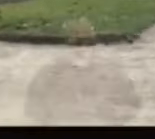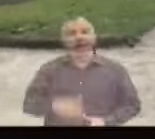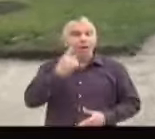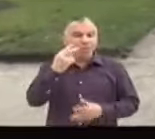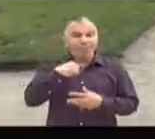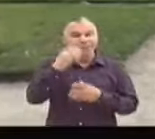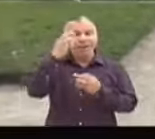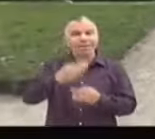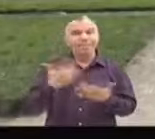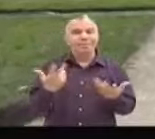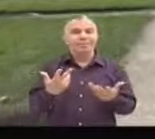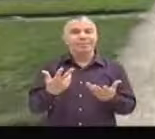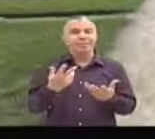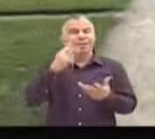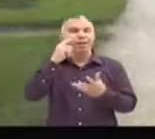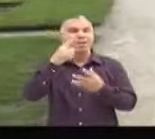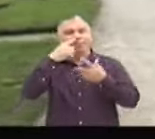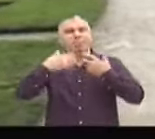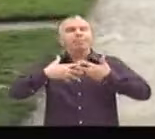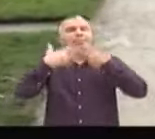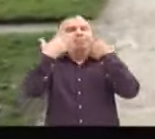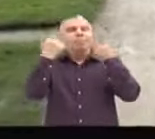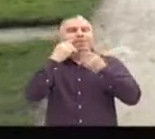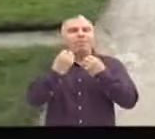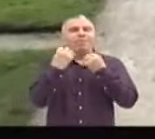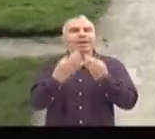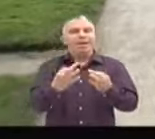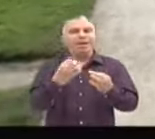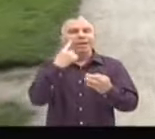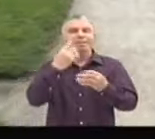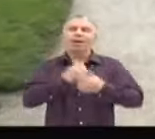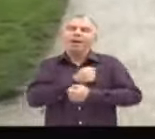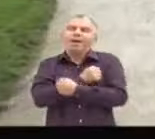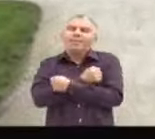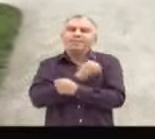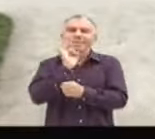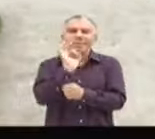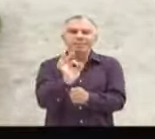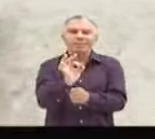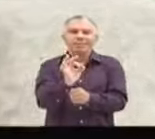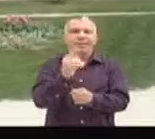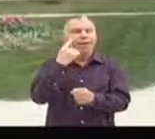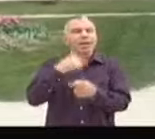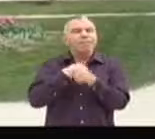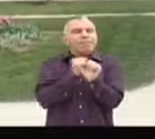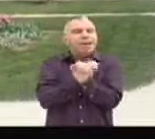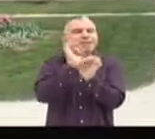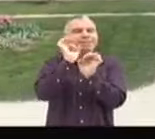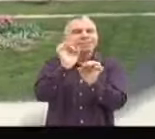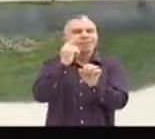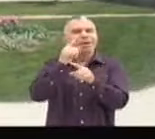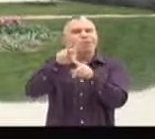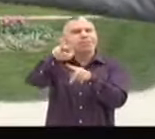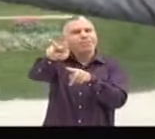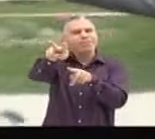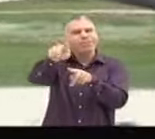Vous sentez ou pas ? Ça sent l'air fraîchement tendu et j'adore cette odeur, je meurs pour cette